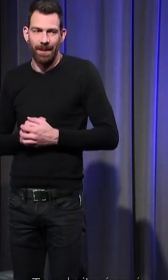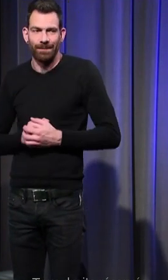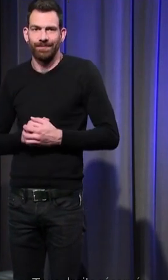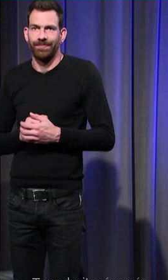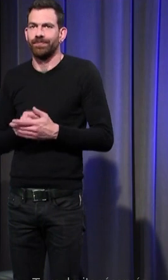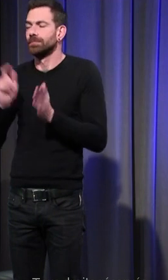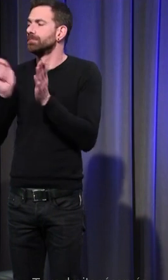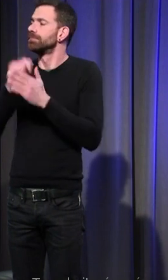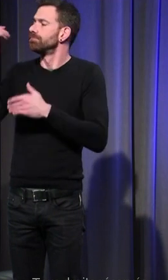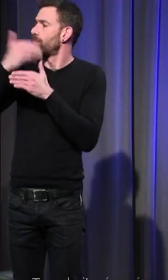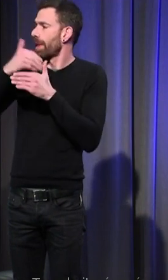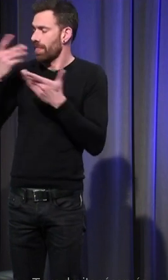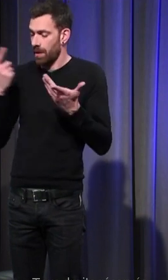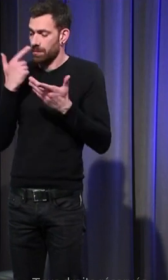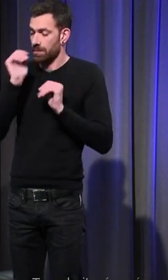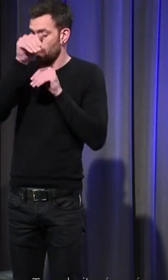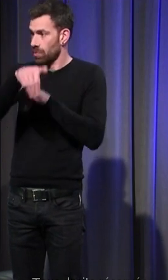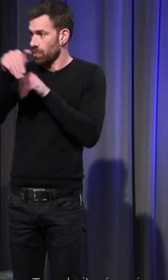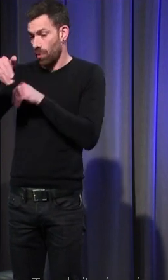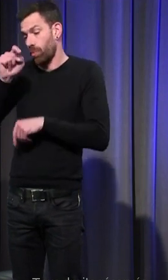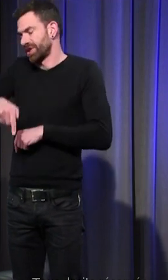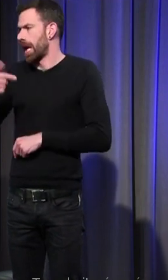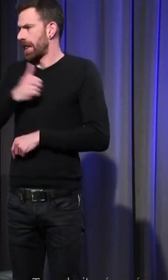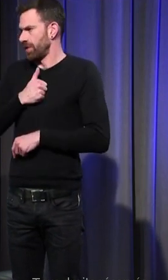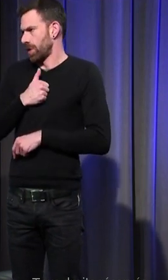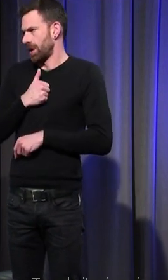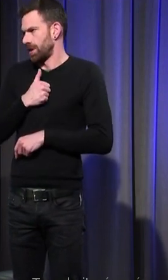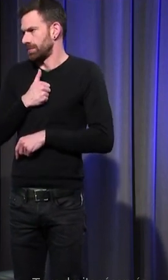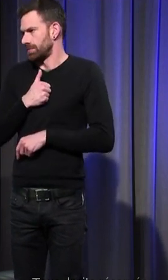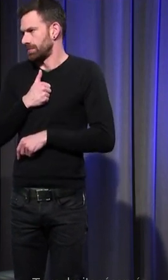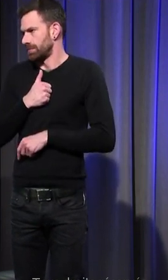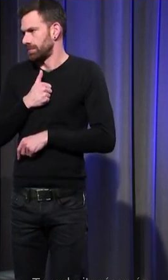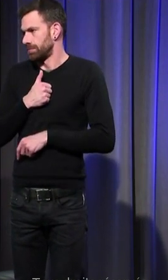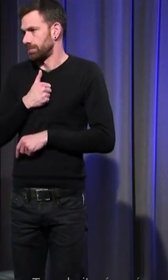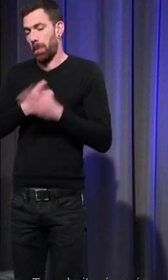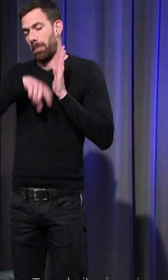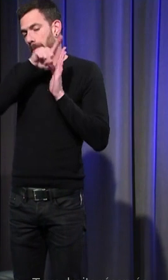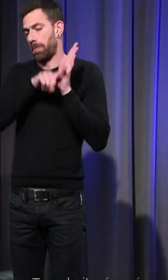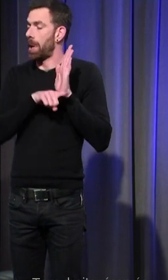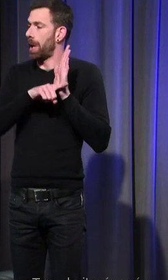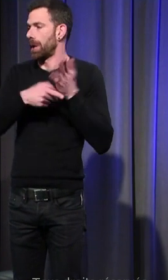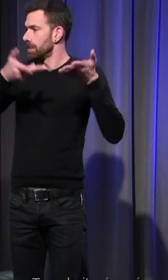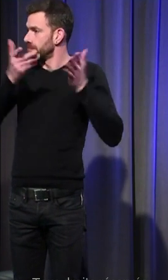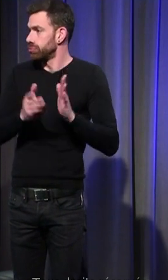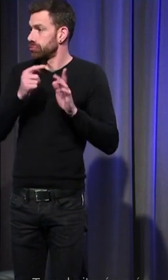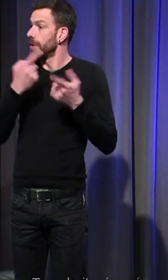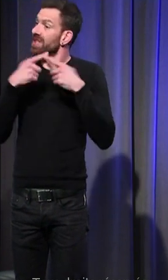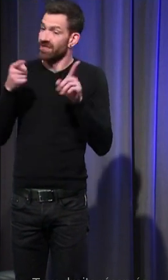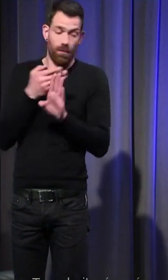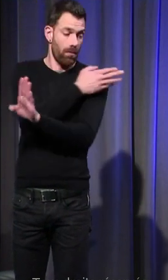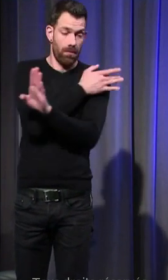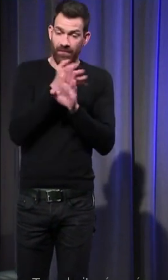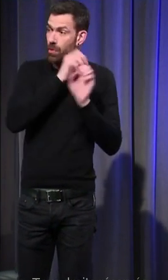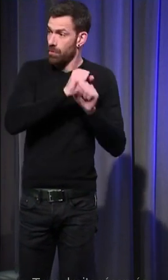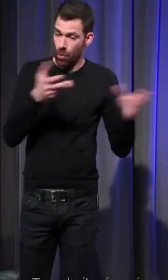au Moyen-Âge chaque tombe doit être individuelle c'est les conciles qui ont décidé ça à l'inverse de période précédente une